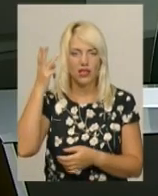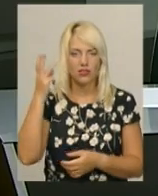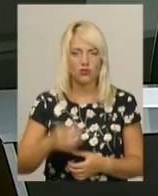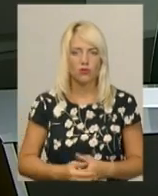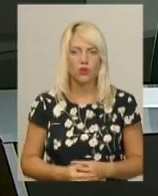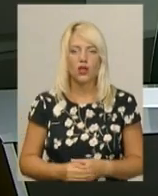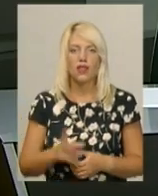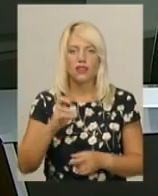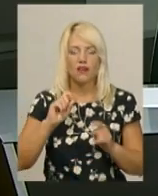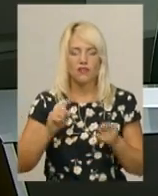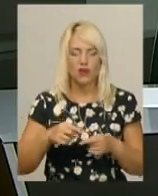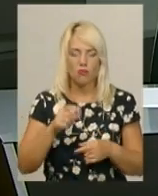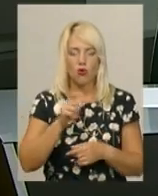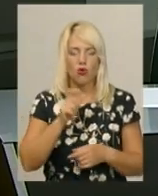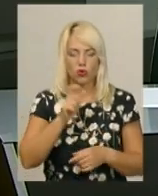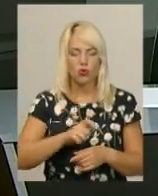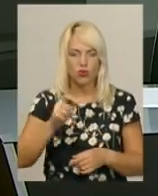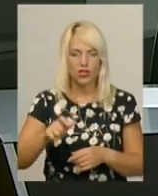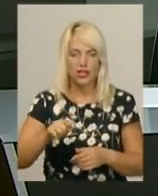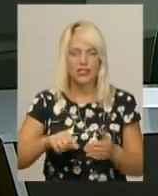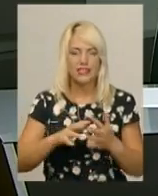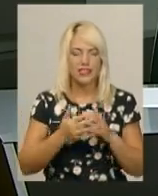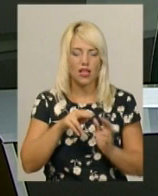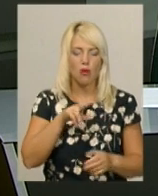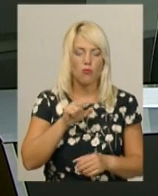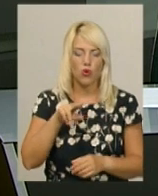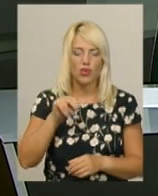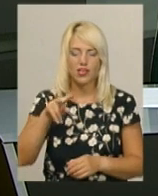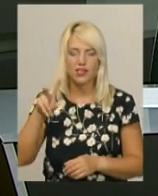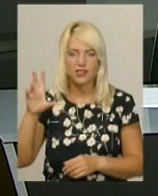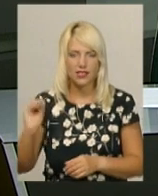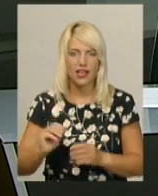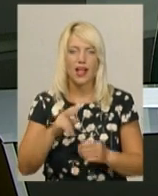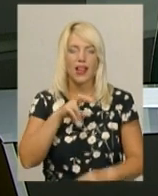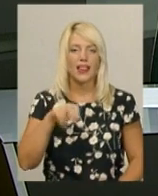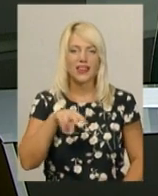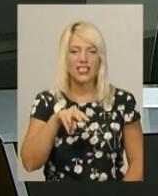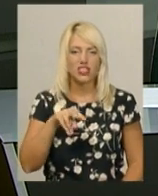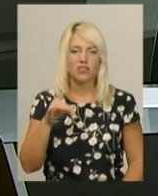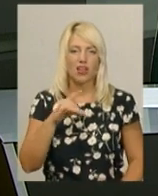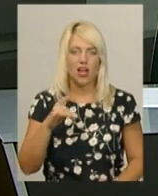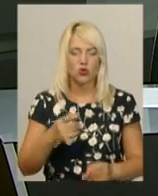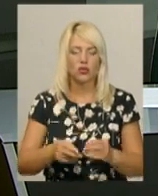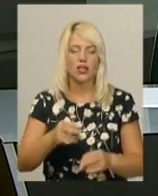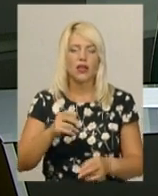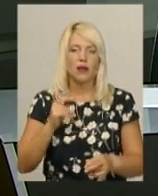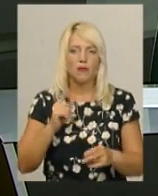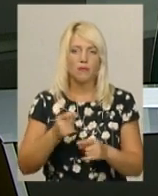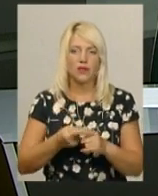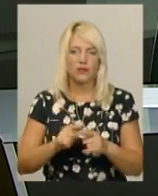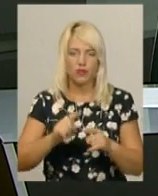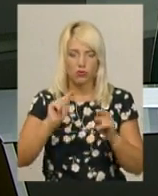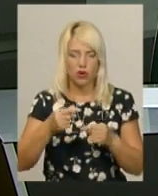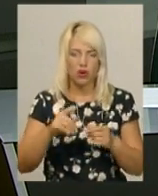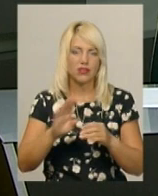На вимогу жителів Подільського Литичівського району припинено вирізку тополь уздовж дороги, що веде до села від автотраси, яка